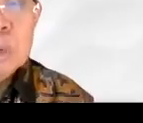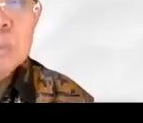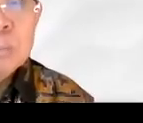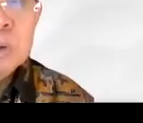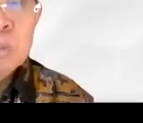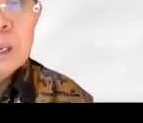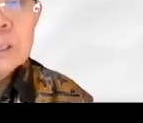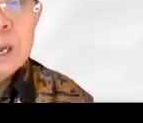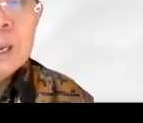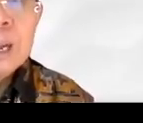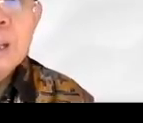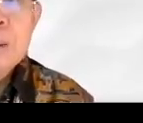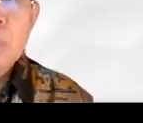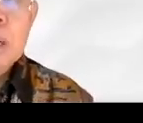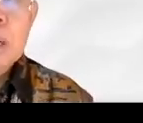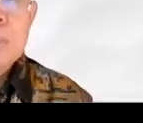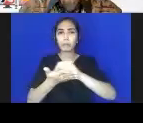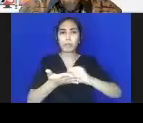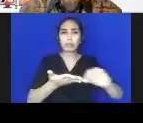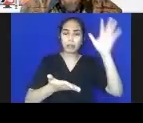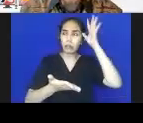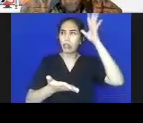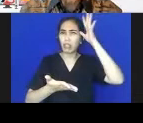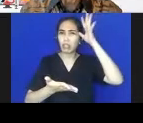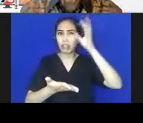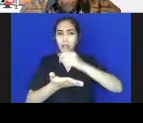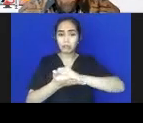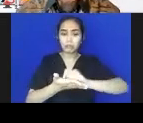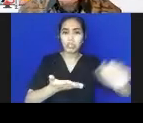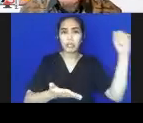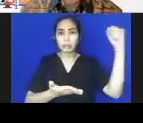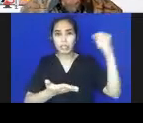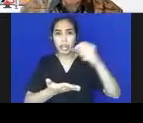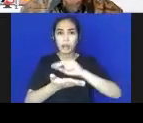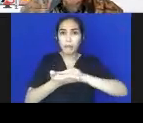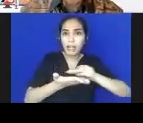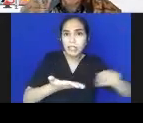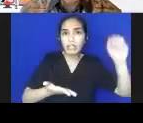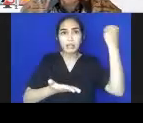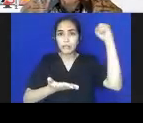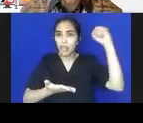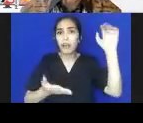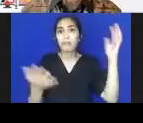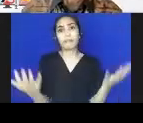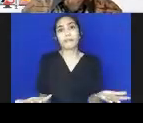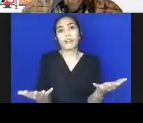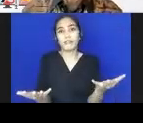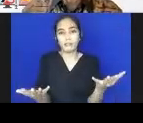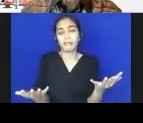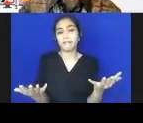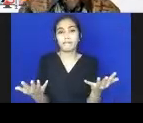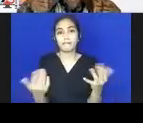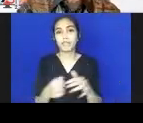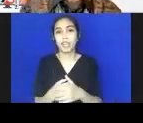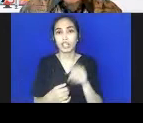muda mereka sudah boleh buta huruf dan tidak ada program yang menjangkau mereka. Dan tentu dalam jangka panjang ini memperbaiki derajat kesehatan negisi